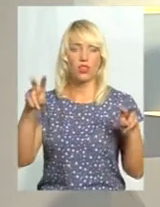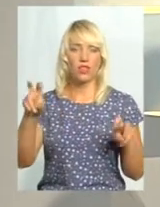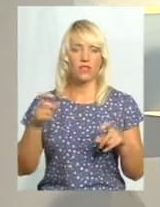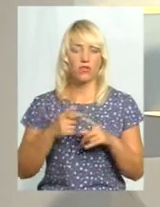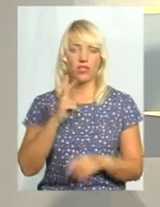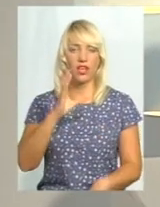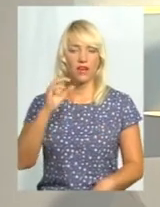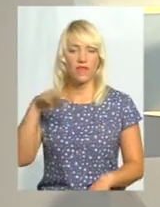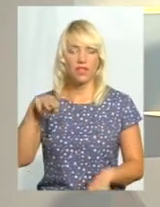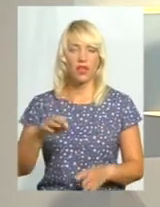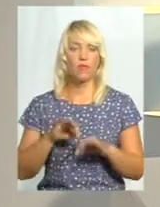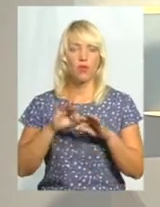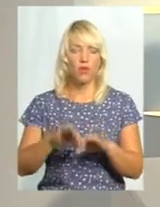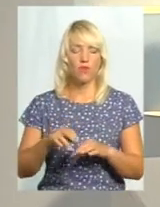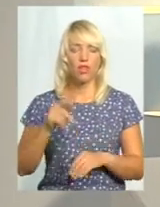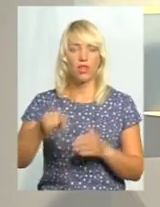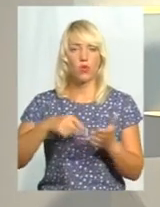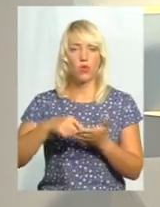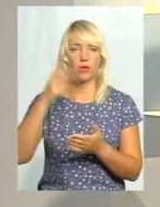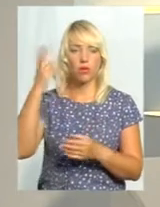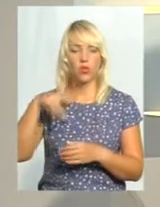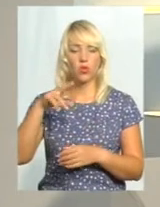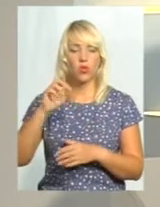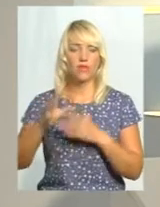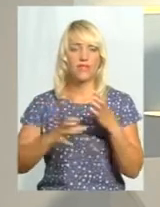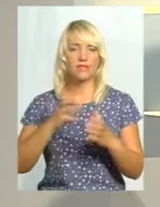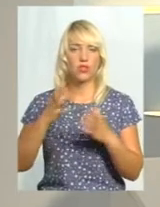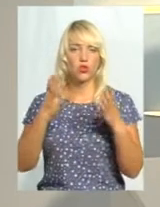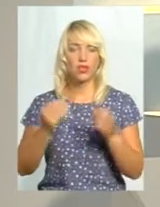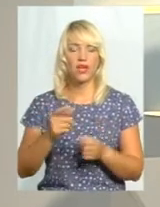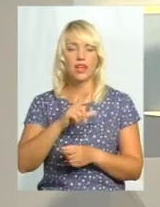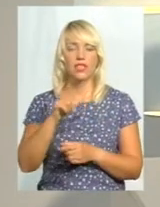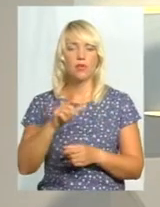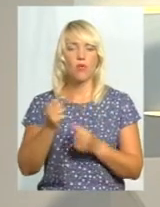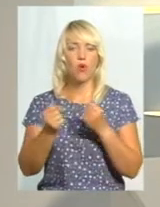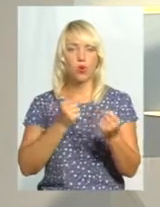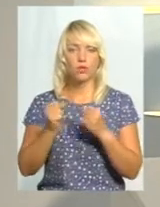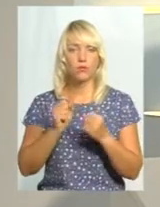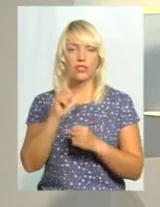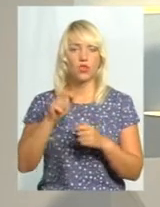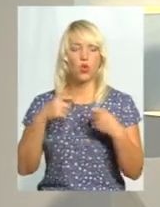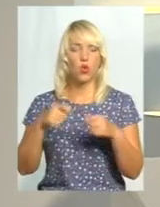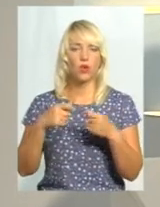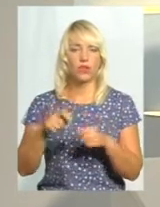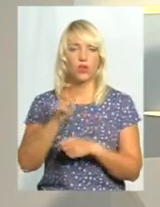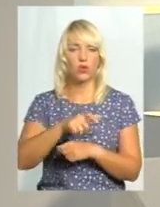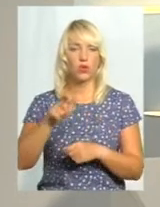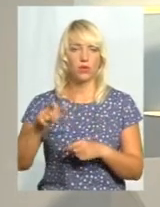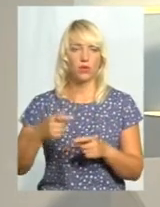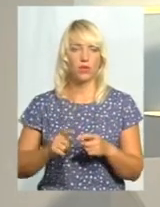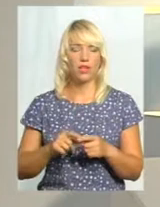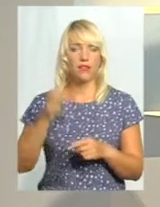у Хмельницькому до Всесвітнього дня боротьби з торгівлею людьми. А от за оцінкою Міжнародної організації з міграції, на